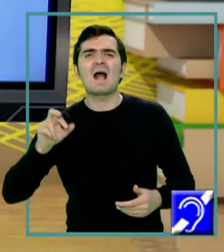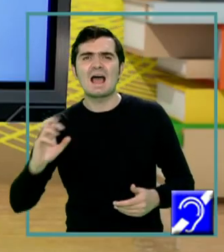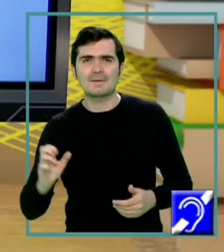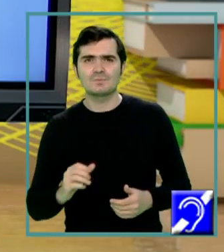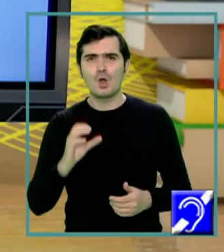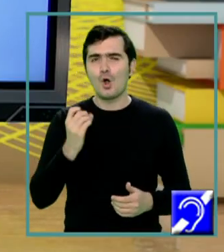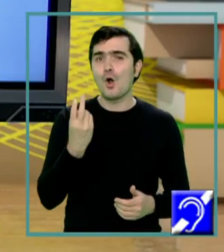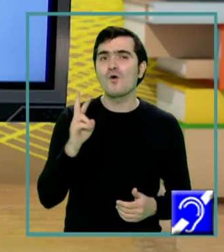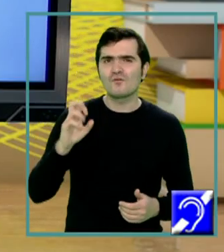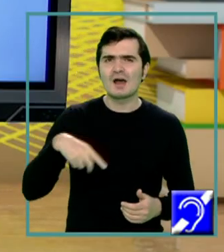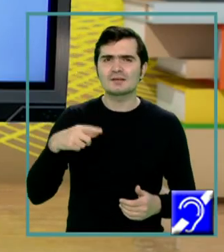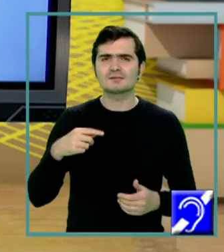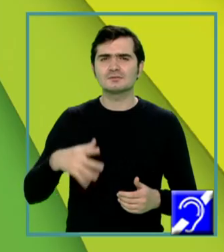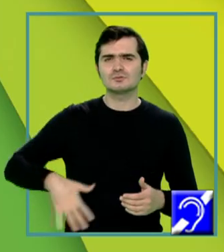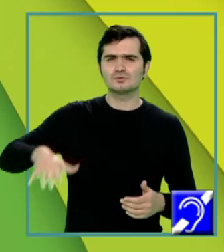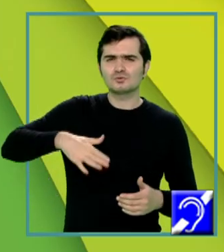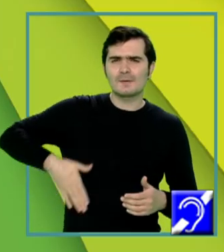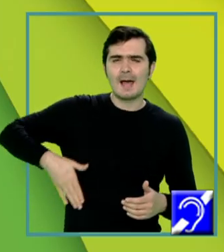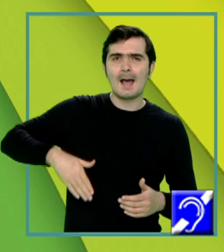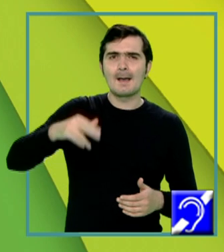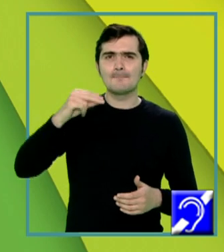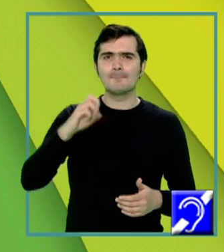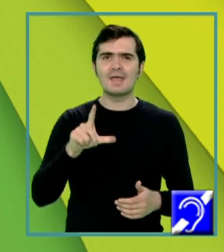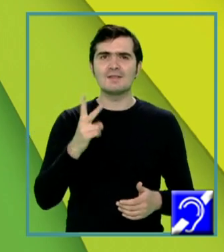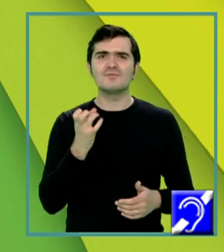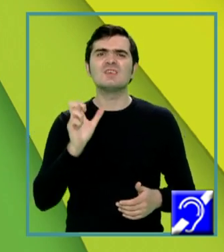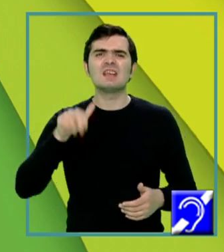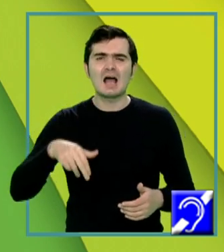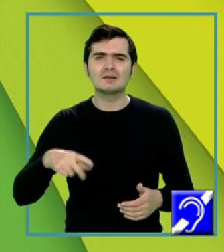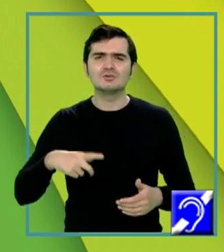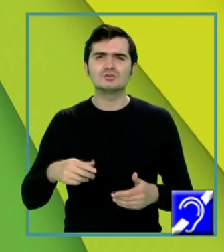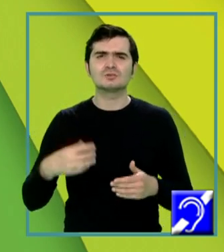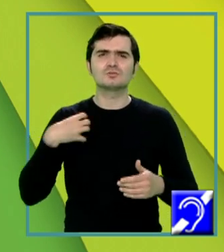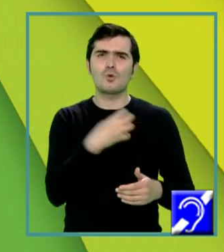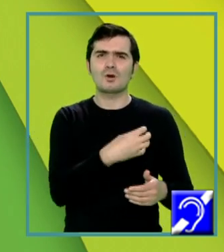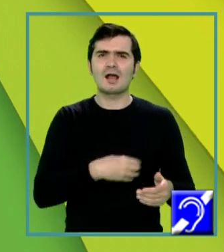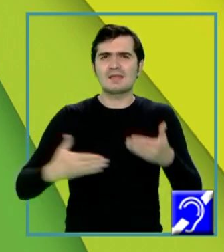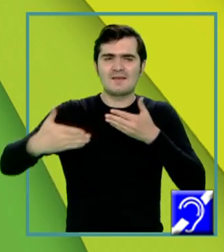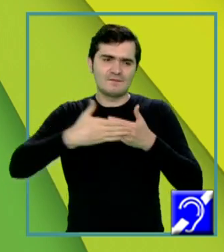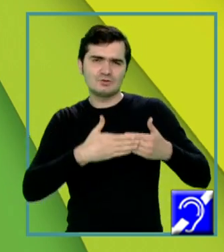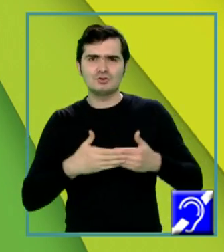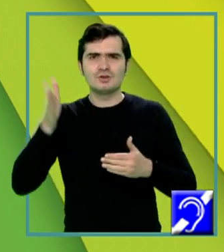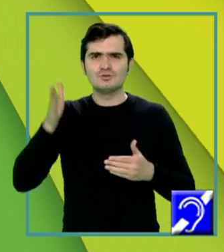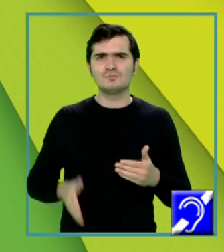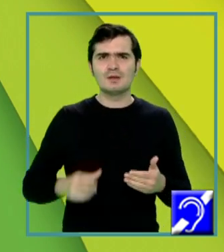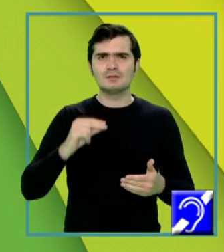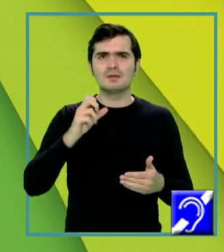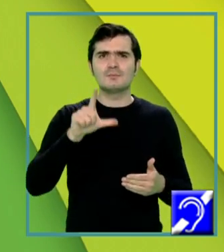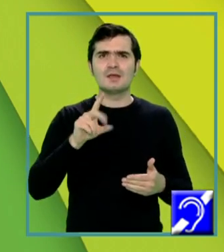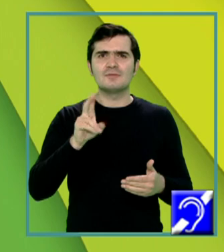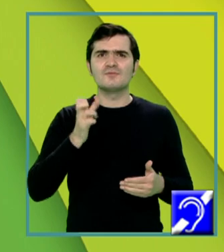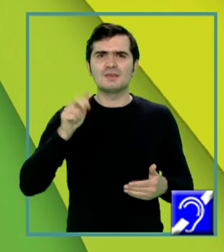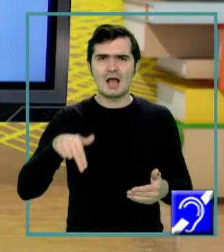în cavitatea pelviană. Sunt ancorate de organele învecinate și de peretele pelvian prin ligamente